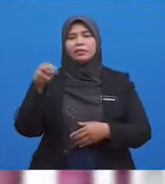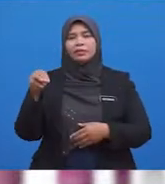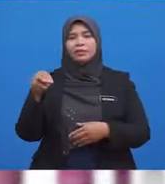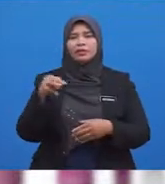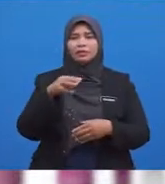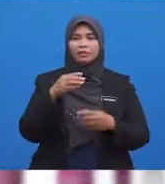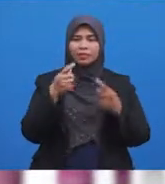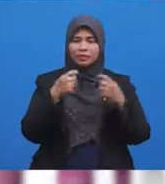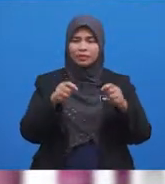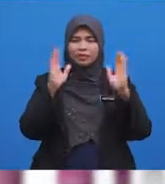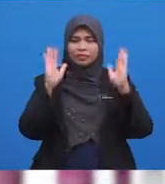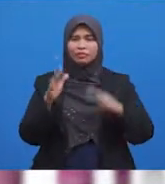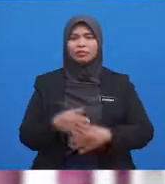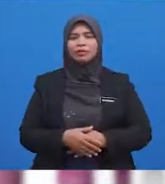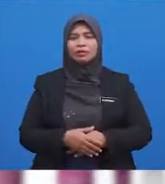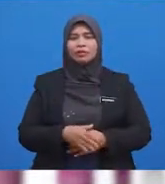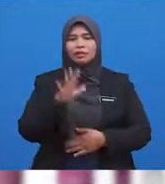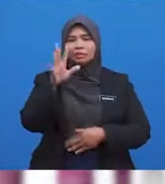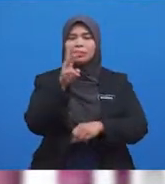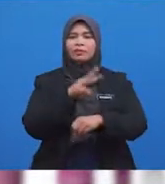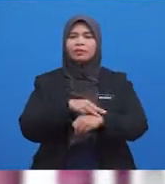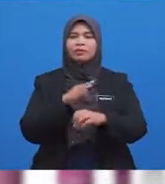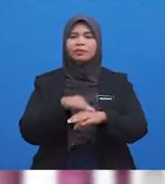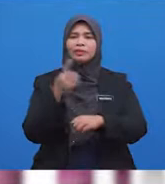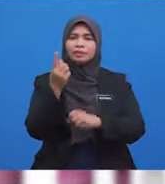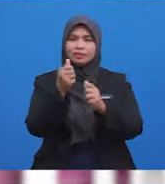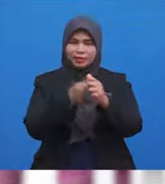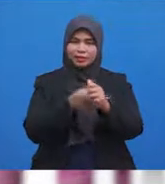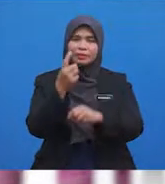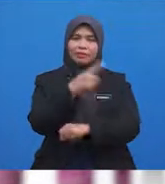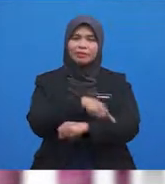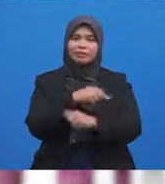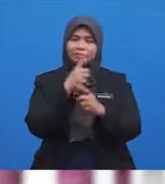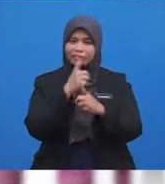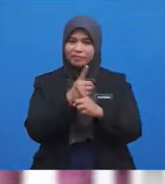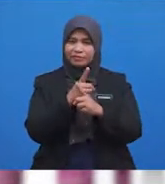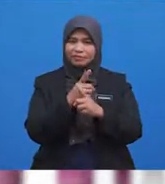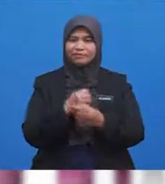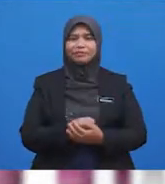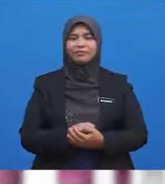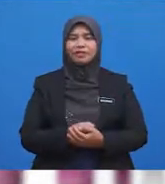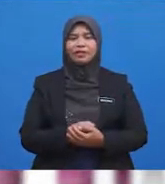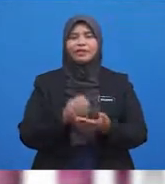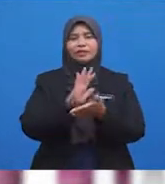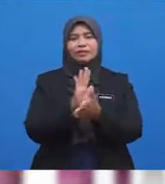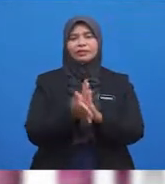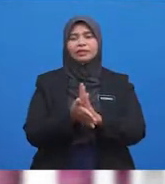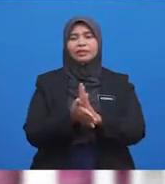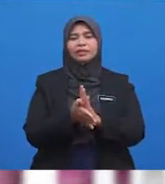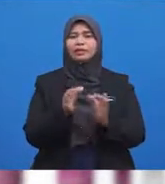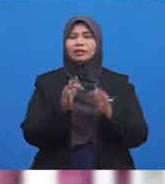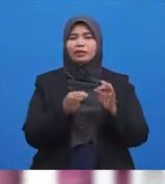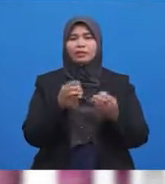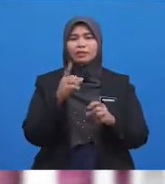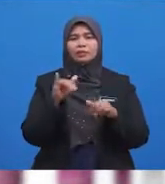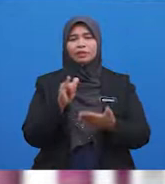menunaikan solat lima waktu pada setiap hari. Betul tak? Jadi, kalau begitu,